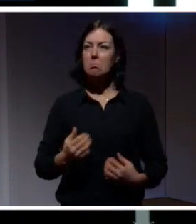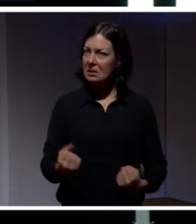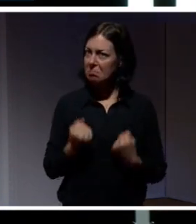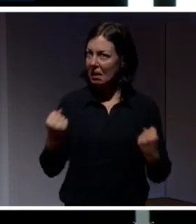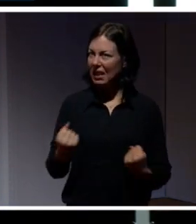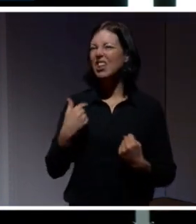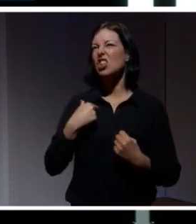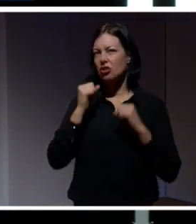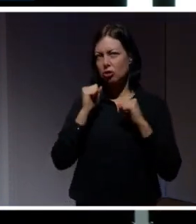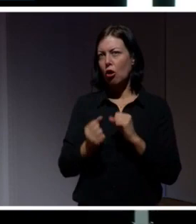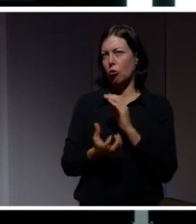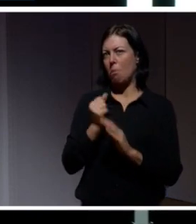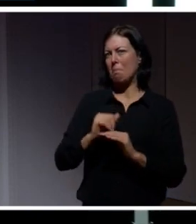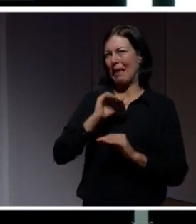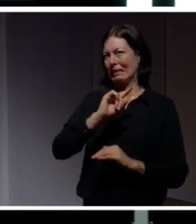det där lite senare i presentationen.